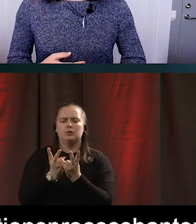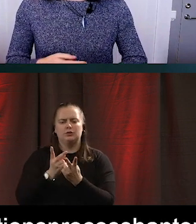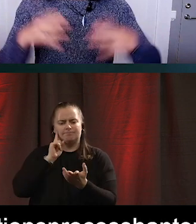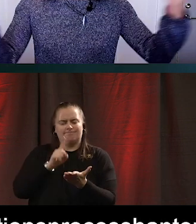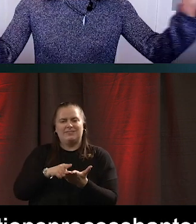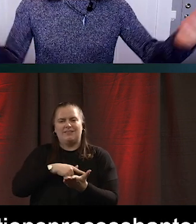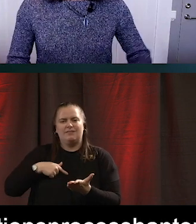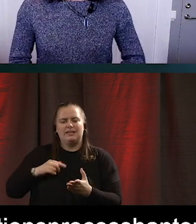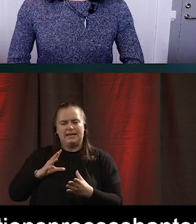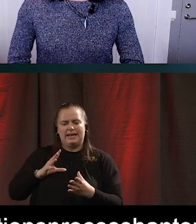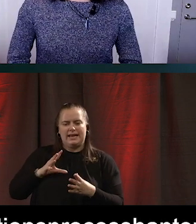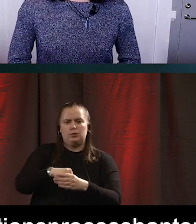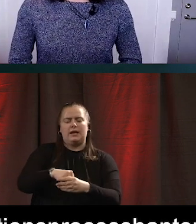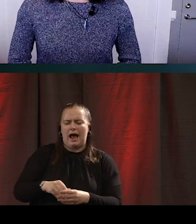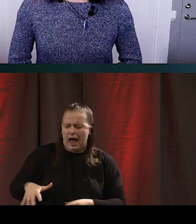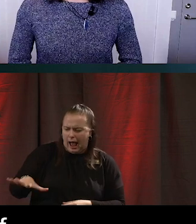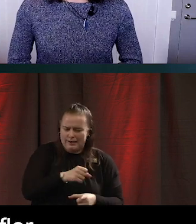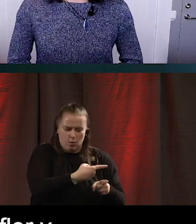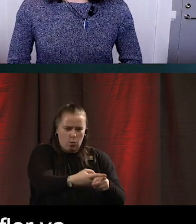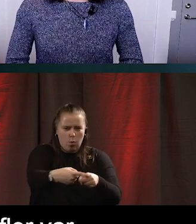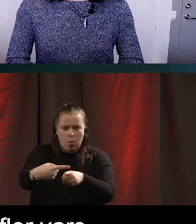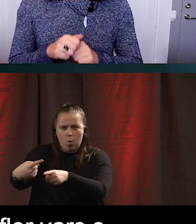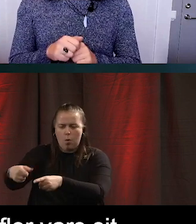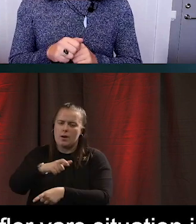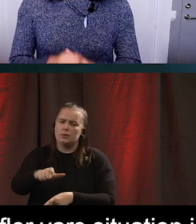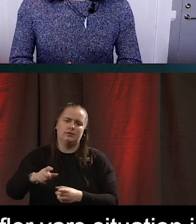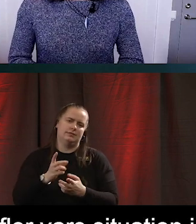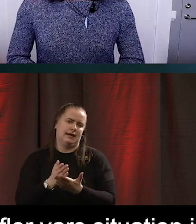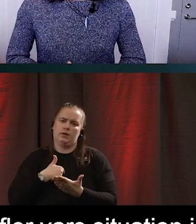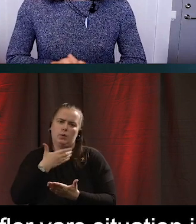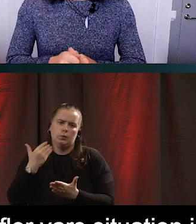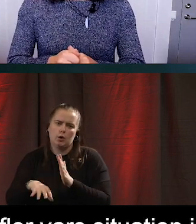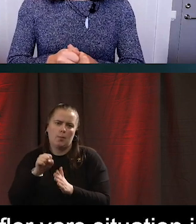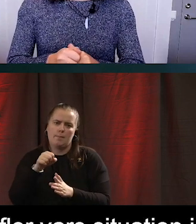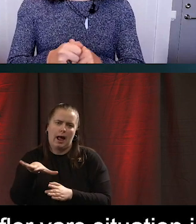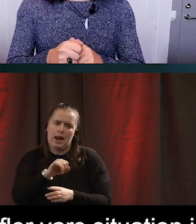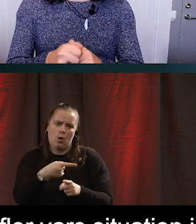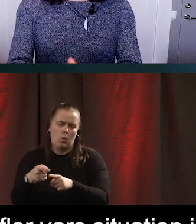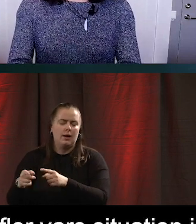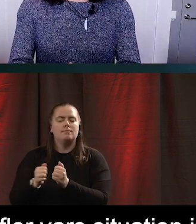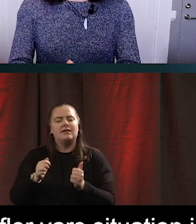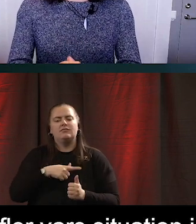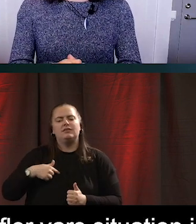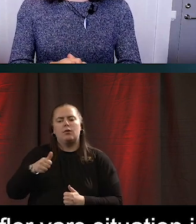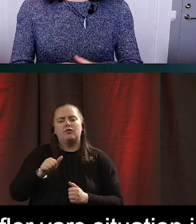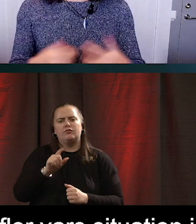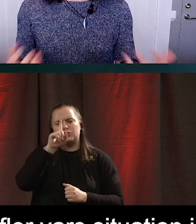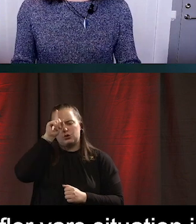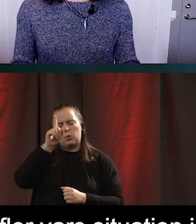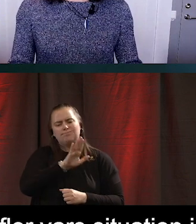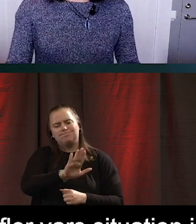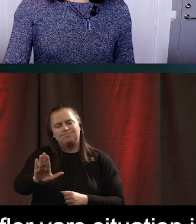människorna och troligen några därtill vars situation jag inte nämner. Så måste man förstå deras förmågor och